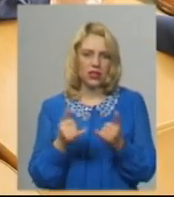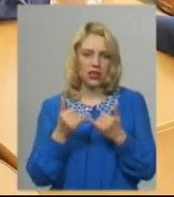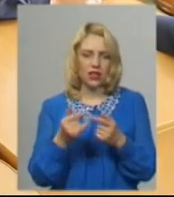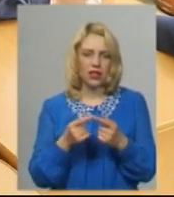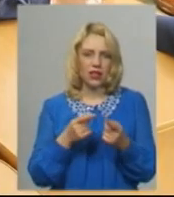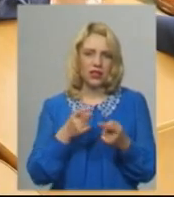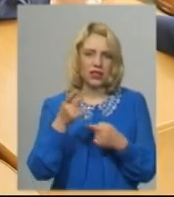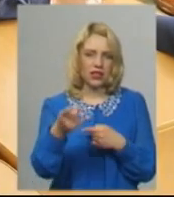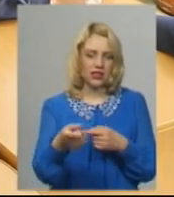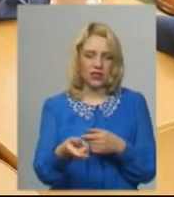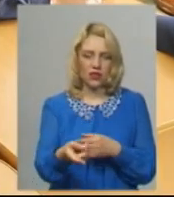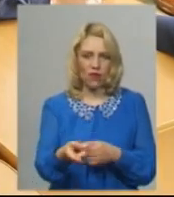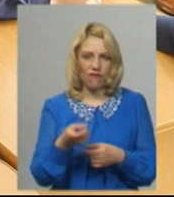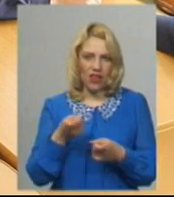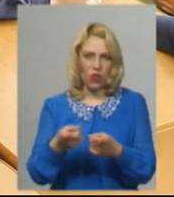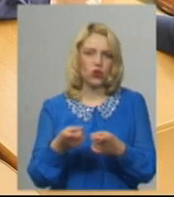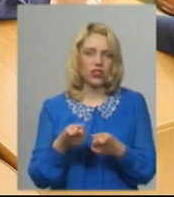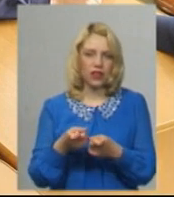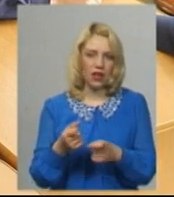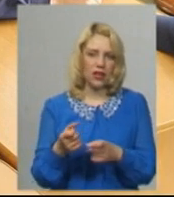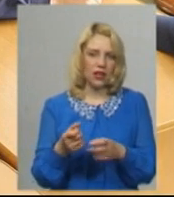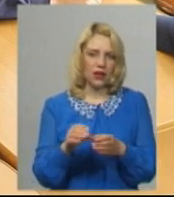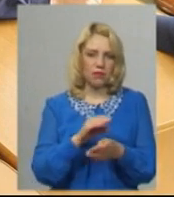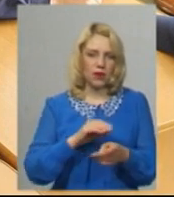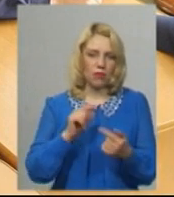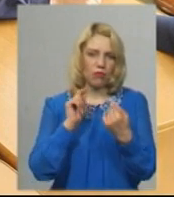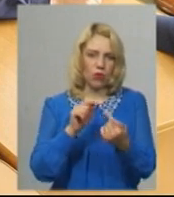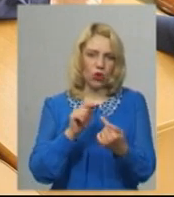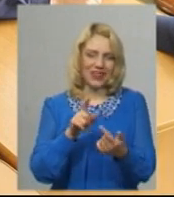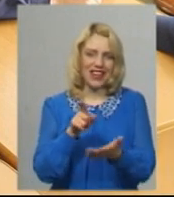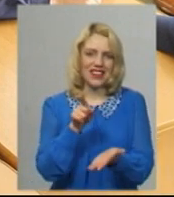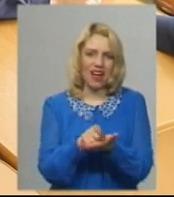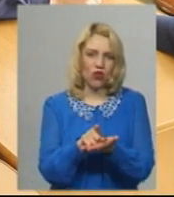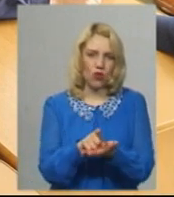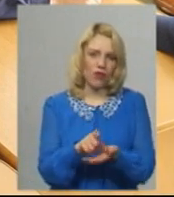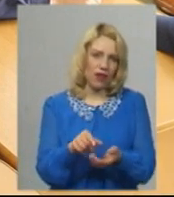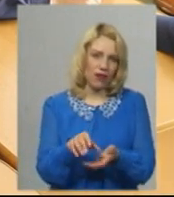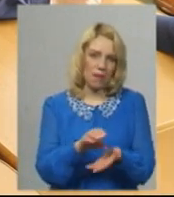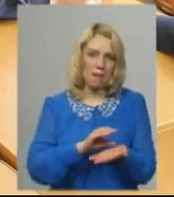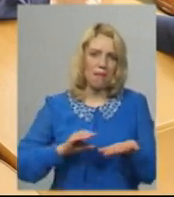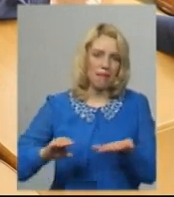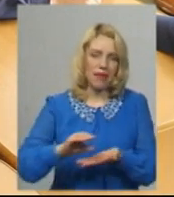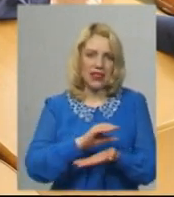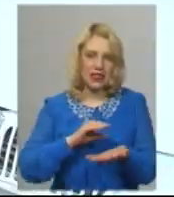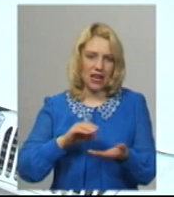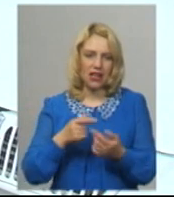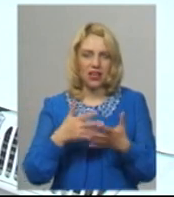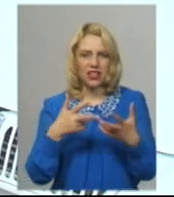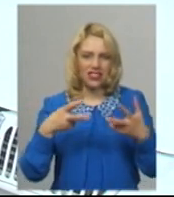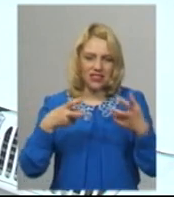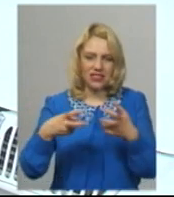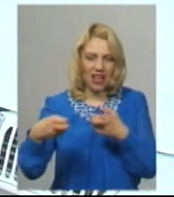вилучення боєприпасів, ми вилучали протитанкові міни, коли виконували завдання. Різні типи зажимів.